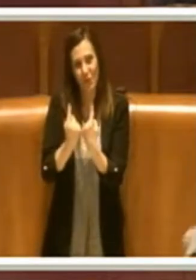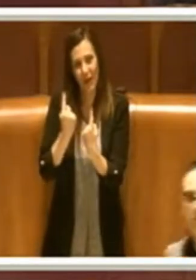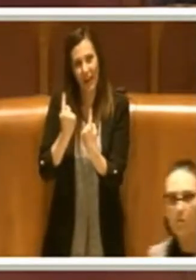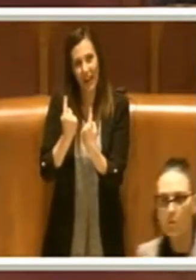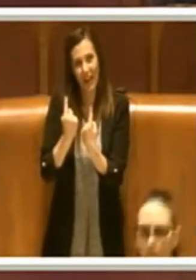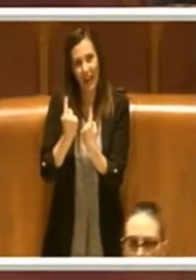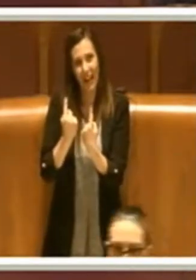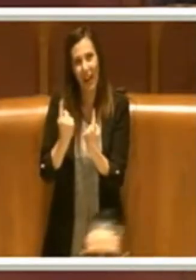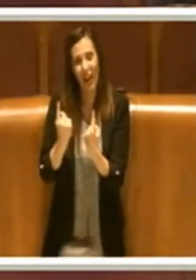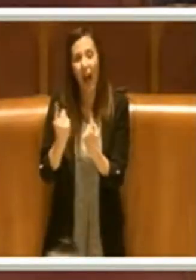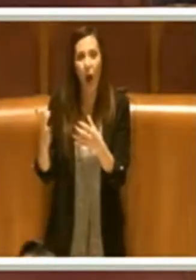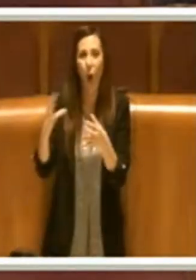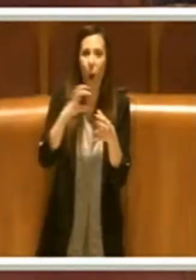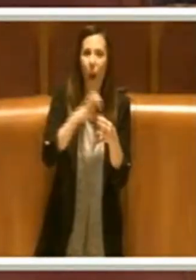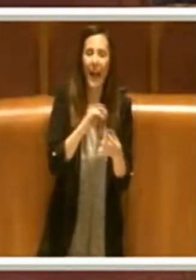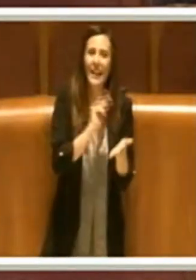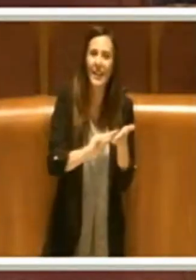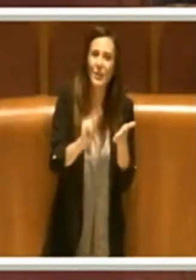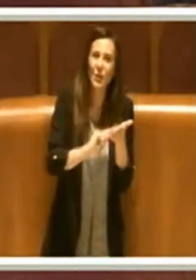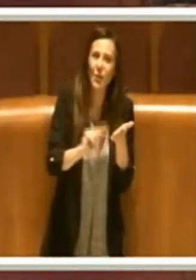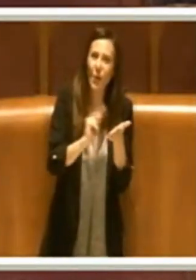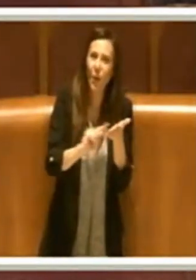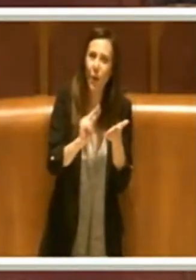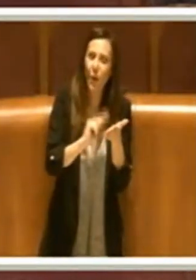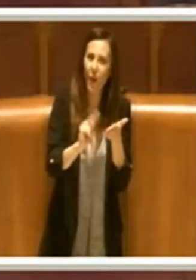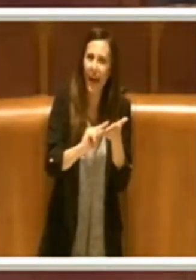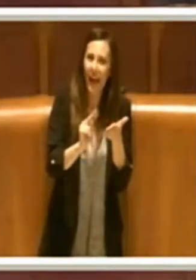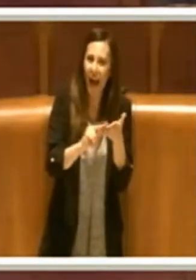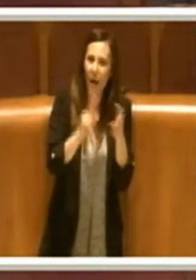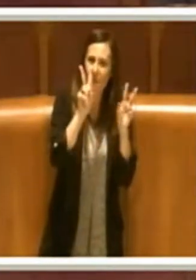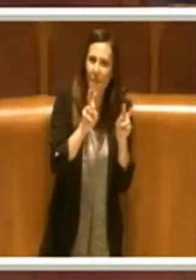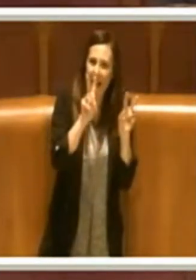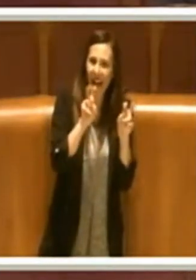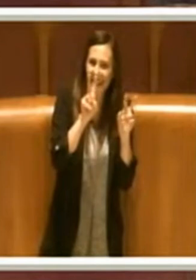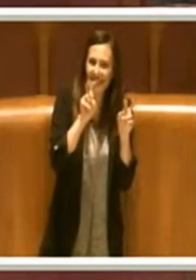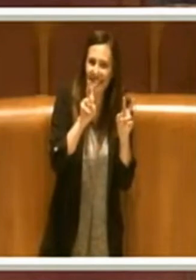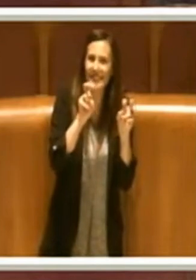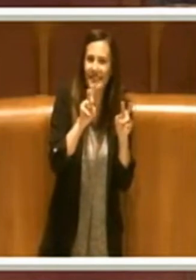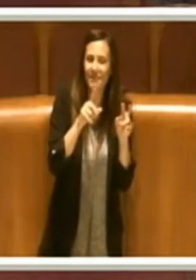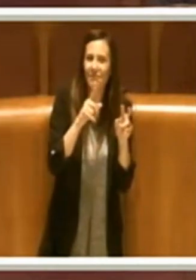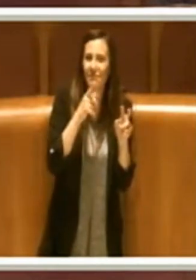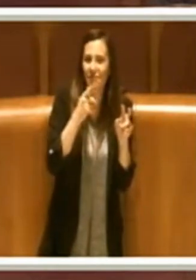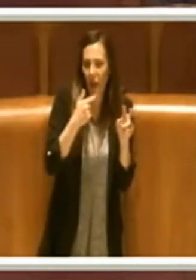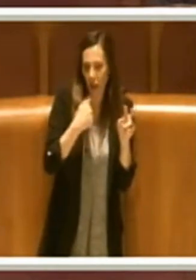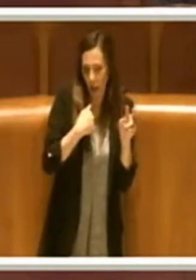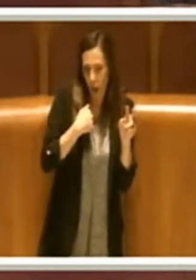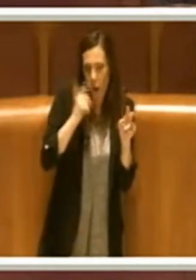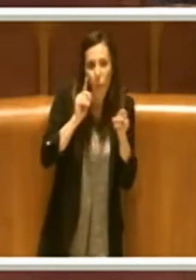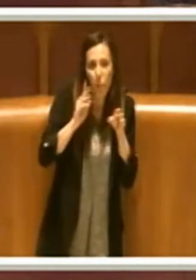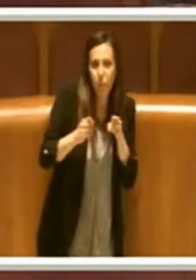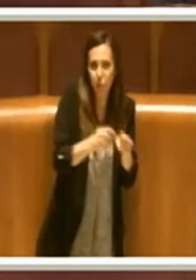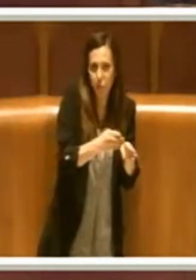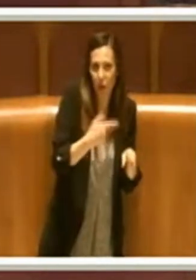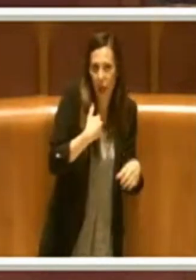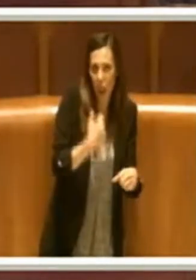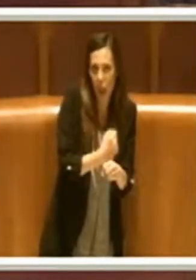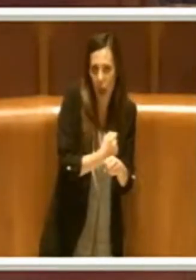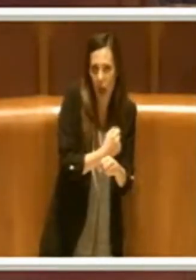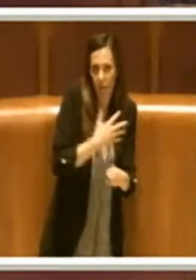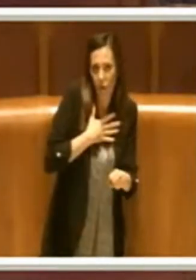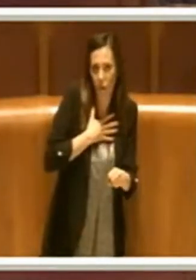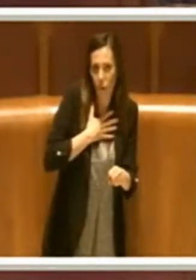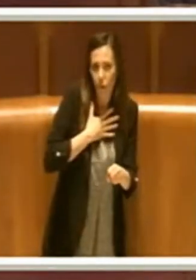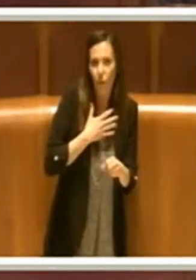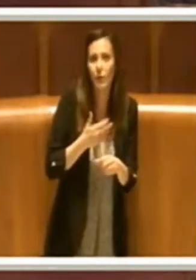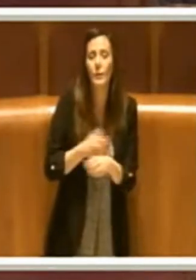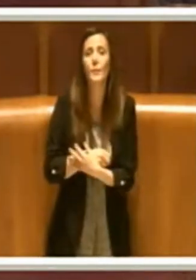scolastica, della materia di cui specificatamente mi occupo. Dico a